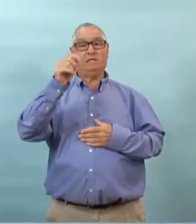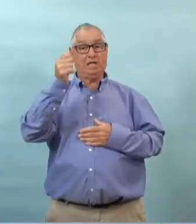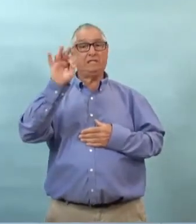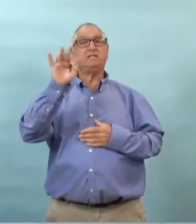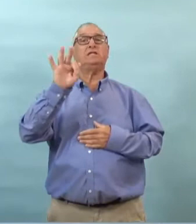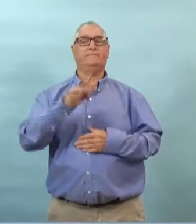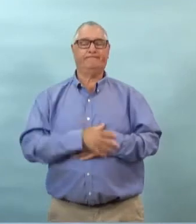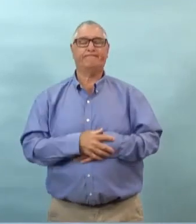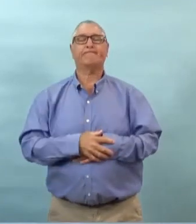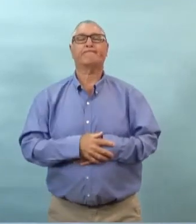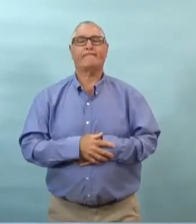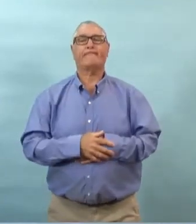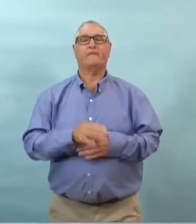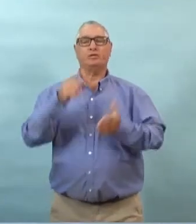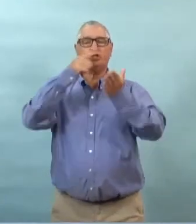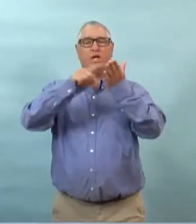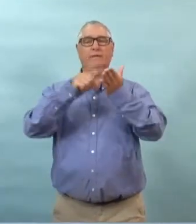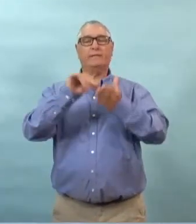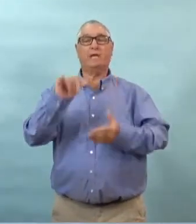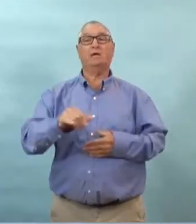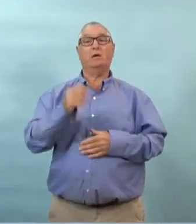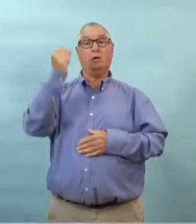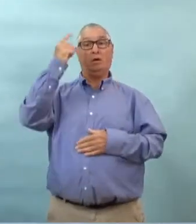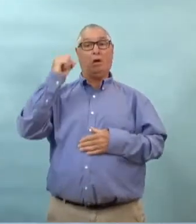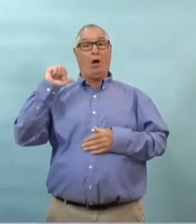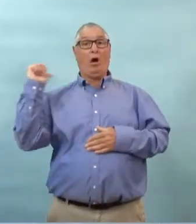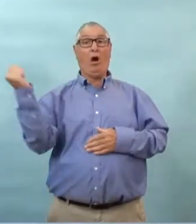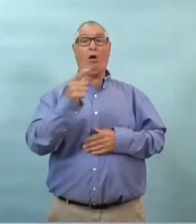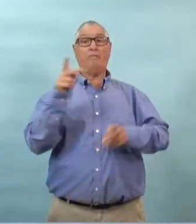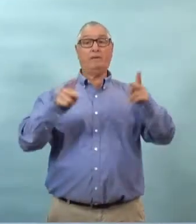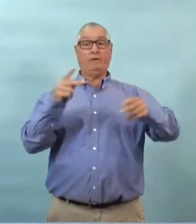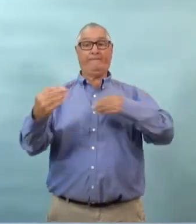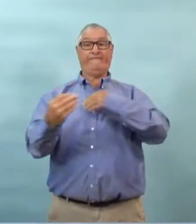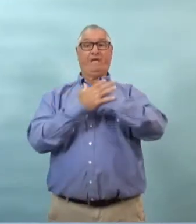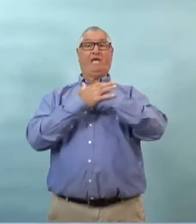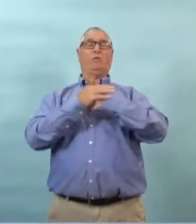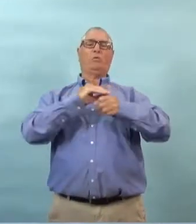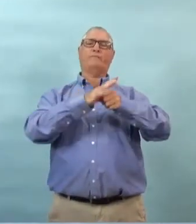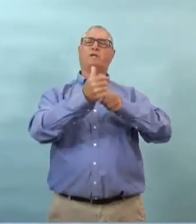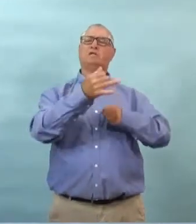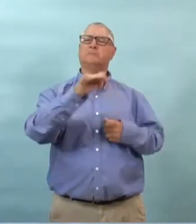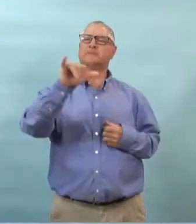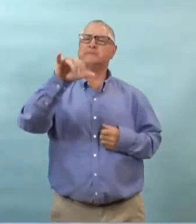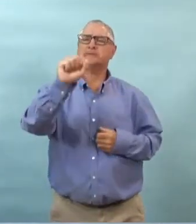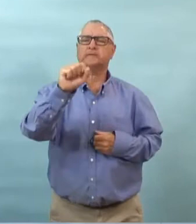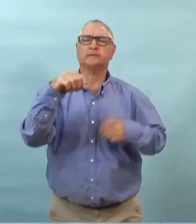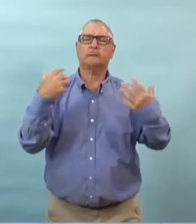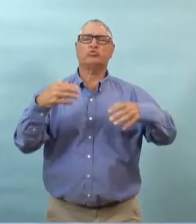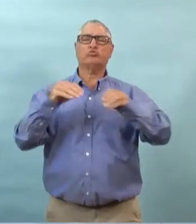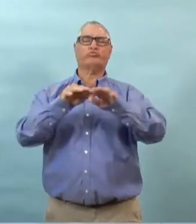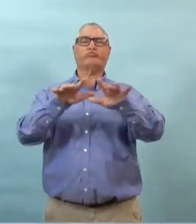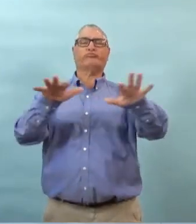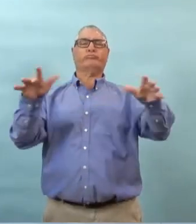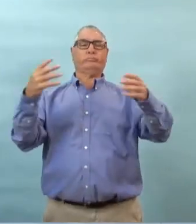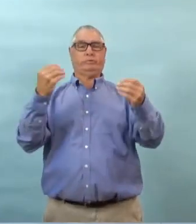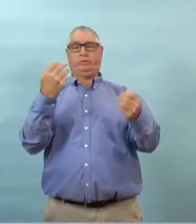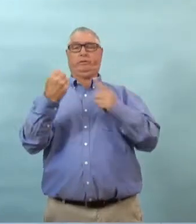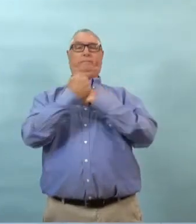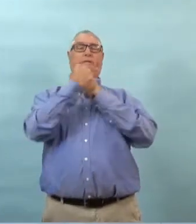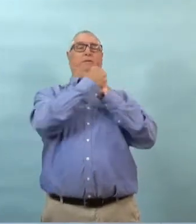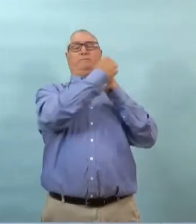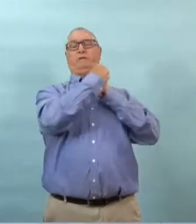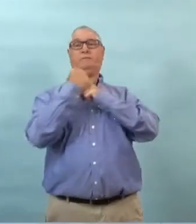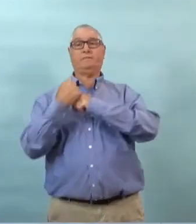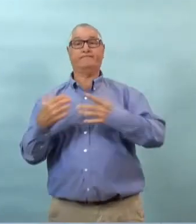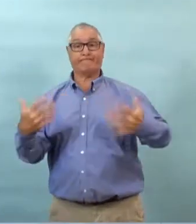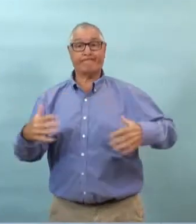manitoba.ca baroblick Covid-19 pour avoir de l'aide personne n'est pas affecté par ce virus nous le